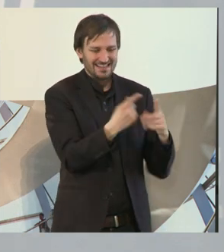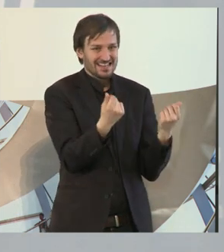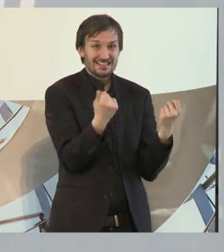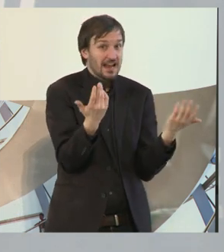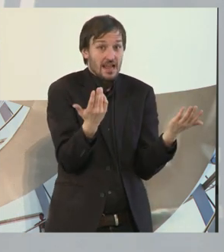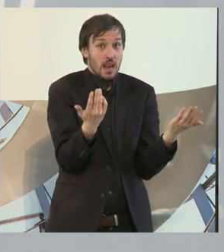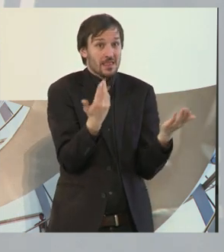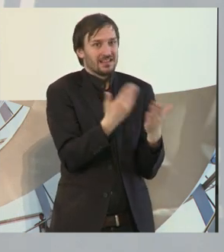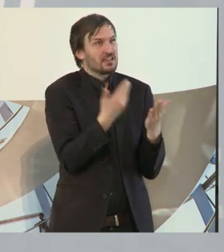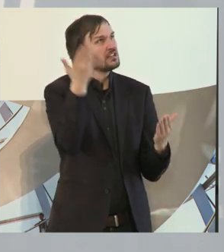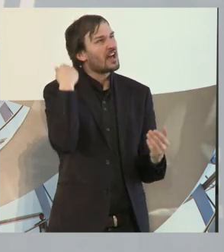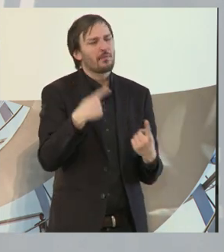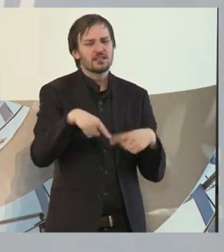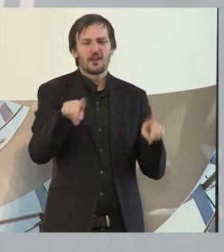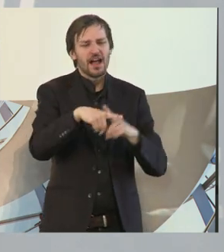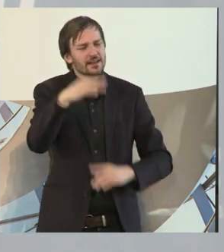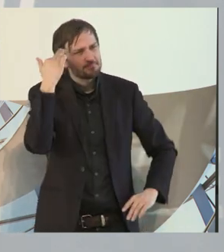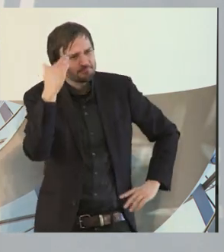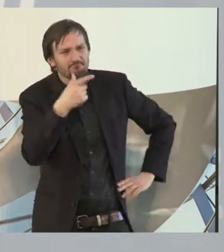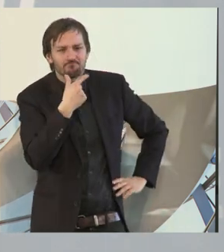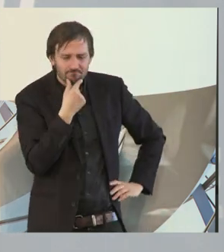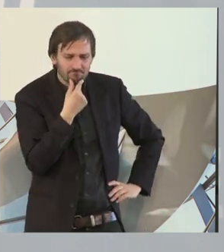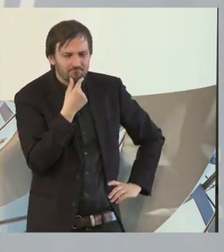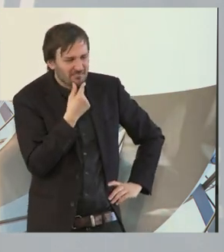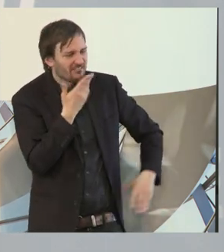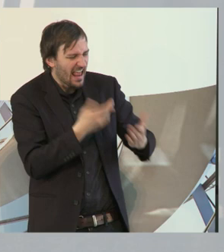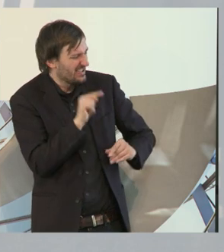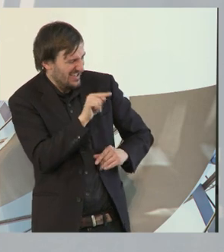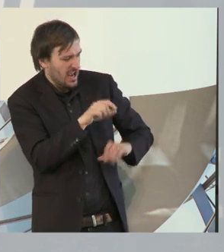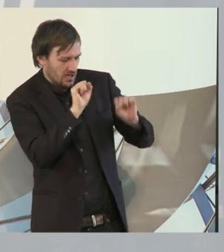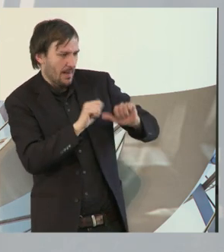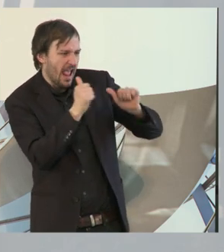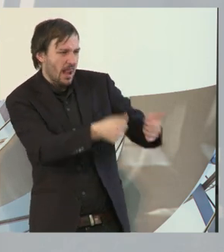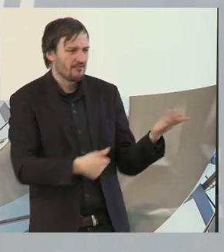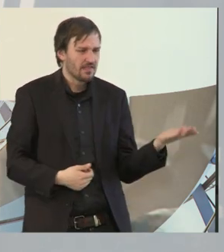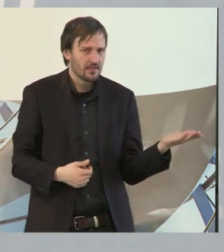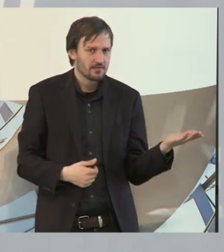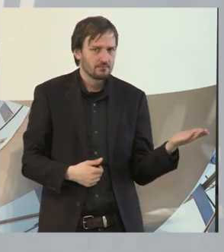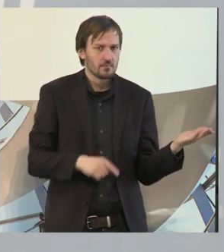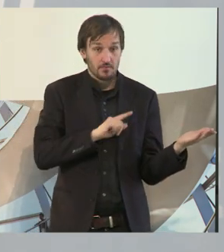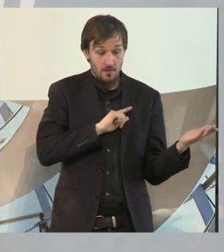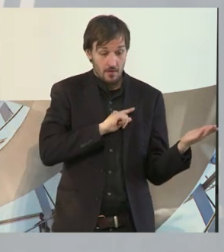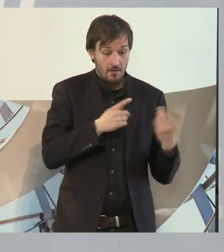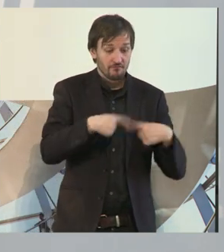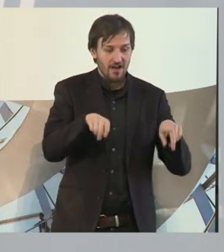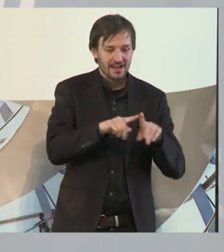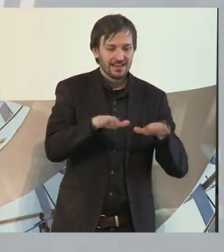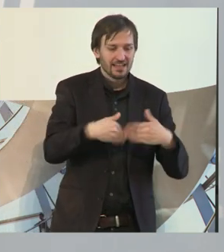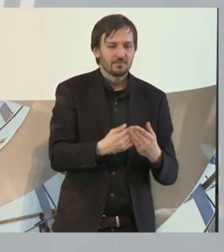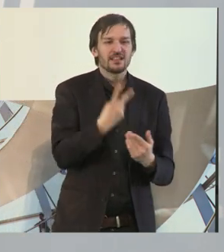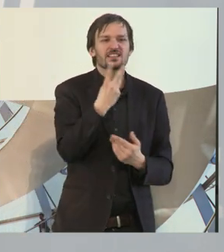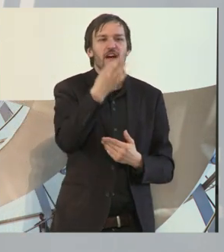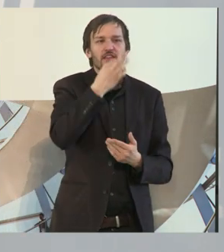Und wir haben damals im Verein die Idee gehabt, könnten wir da nicht etwas tun. Wir haben geistig behinderte Menschen in zwei